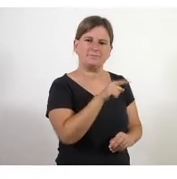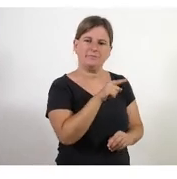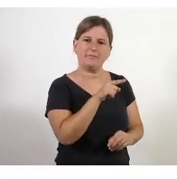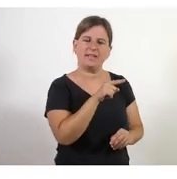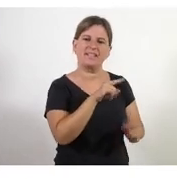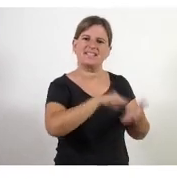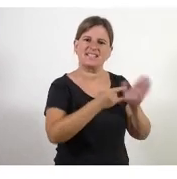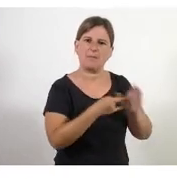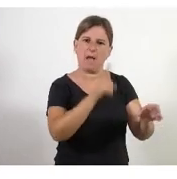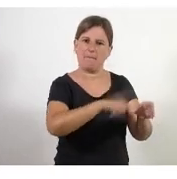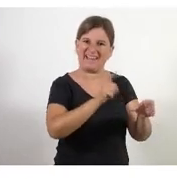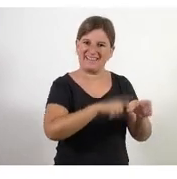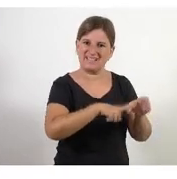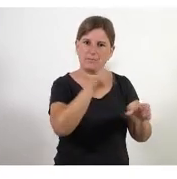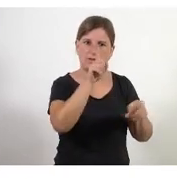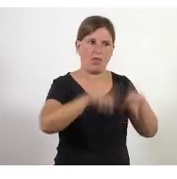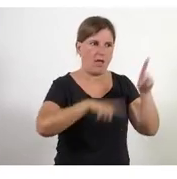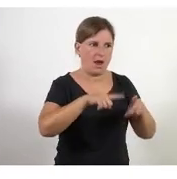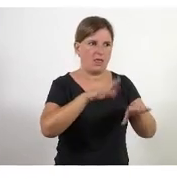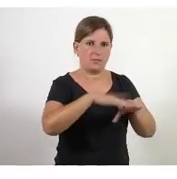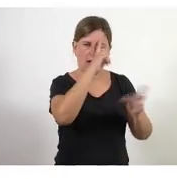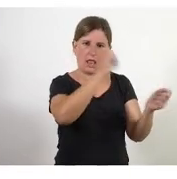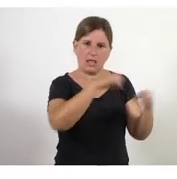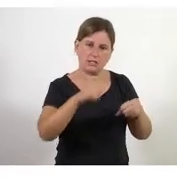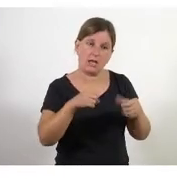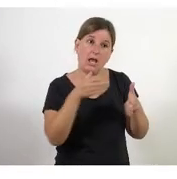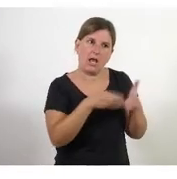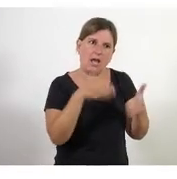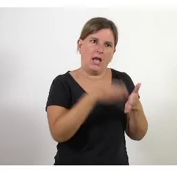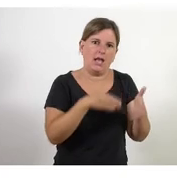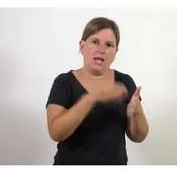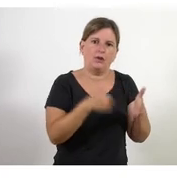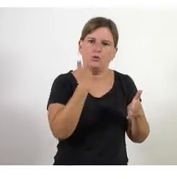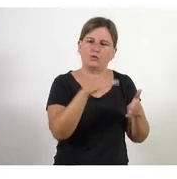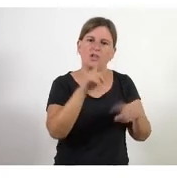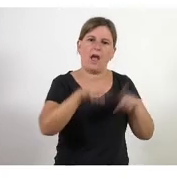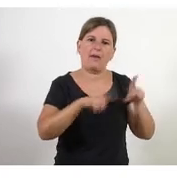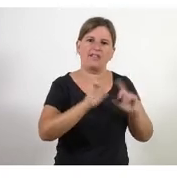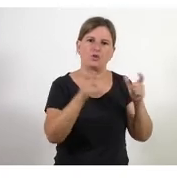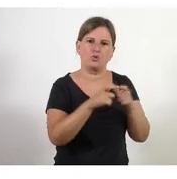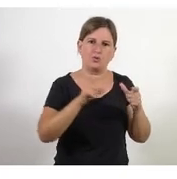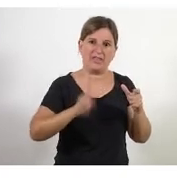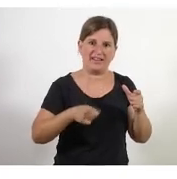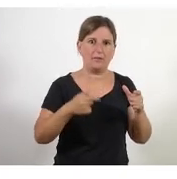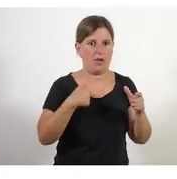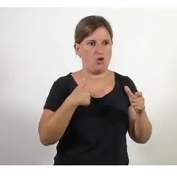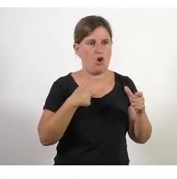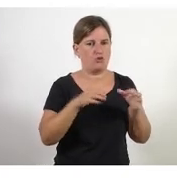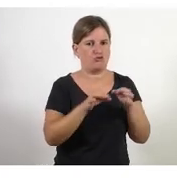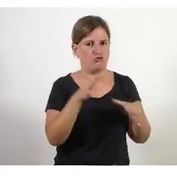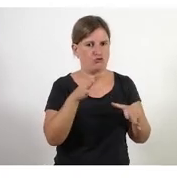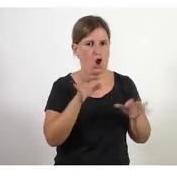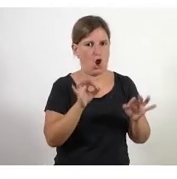participatius de vegades s'estanquen no sé si heu si heu estat molt amb juntes directives jo vaig tindre la sort entre